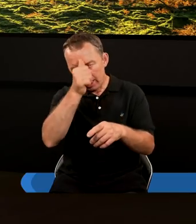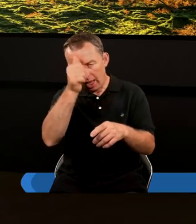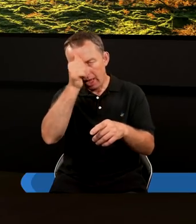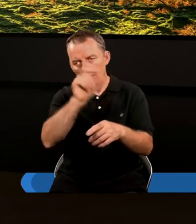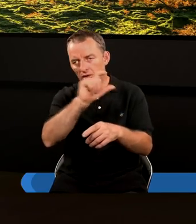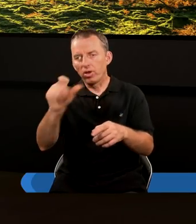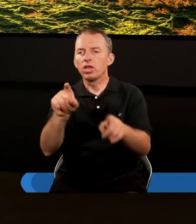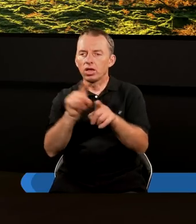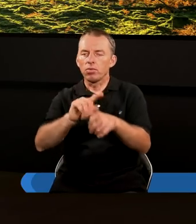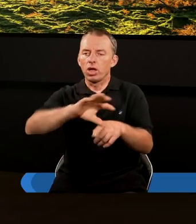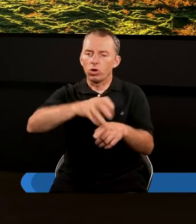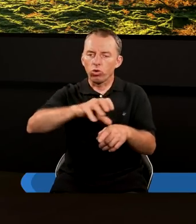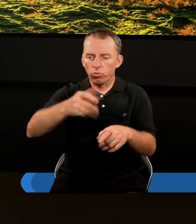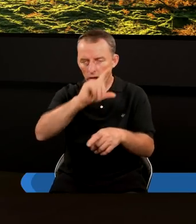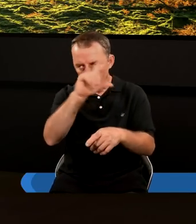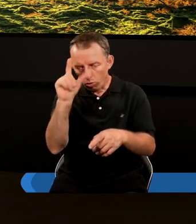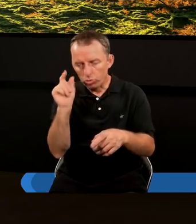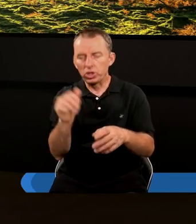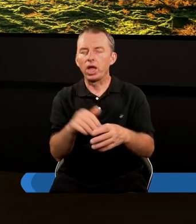tej samej grupy ludzi